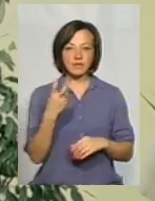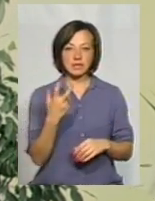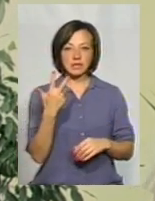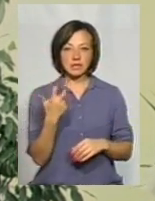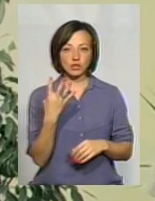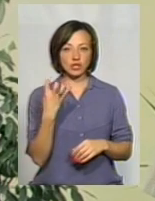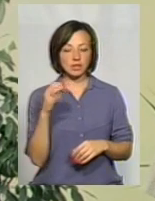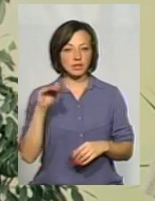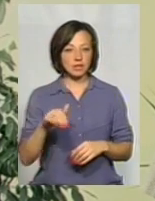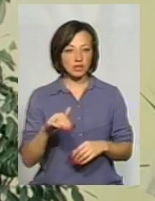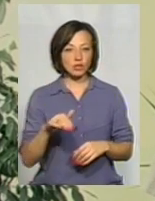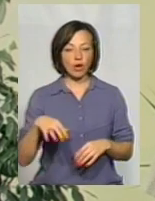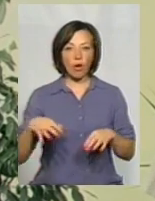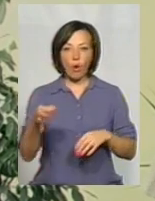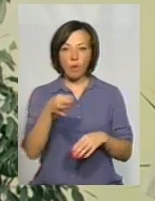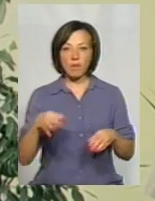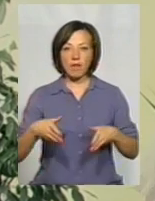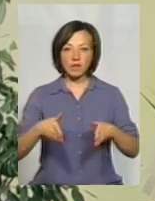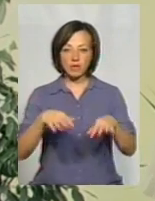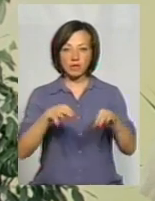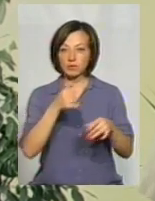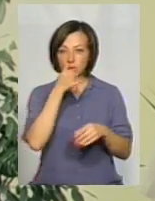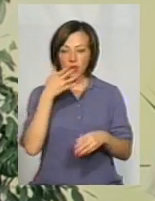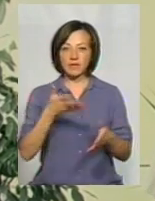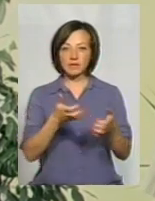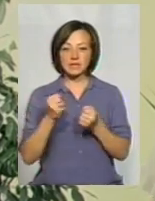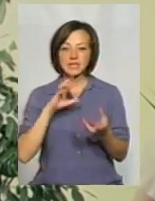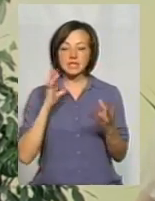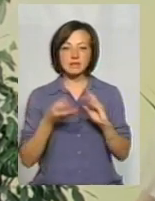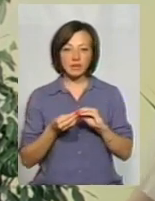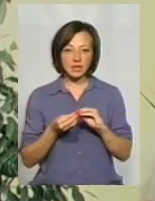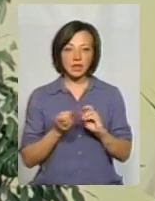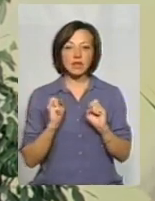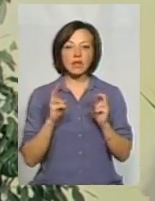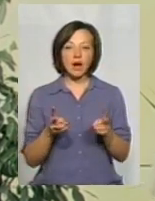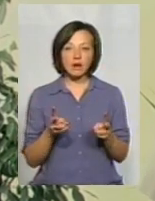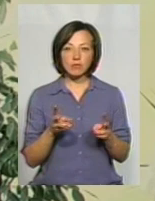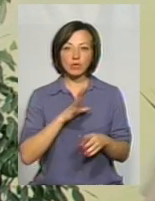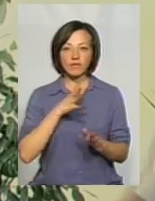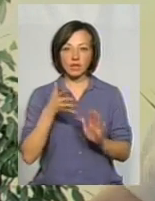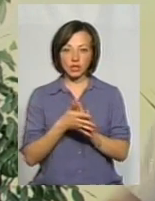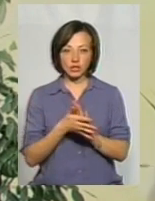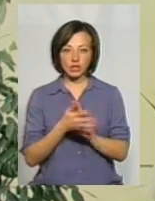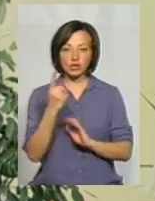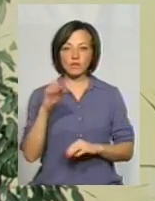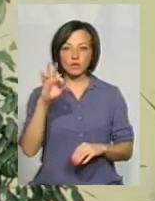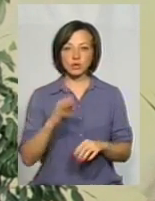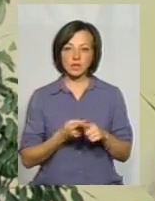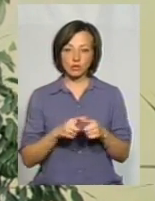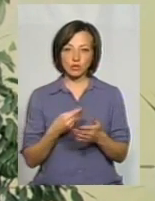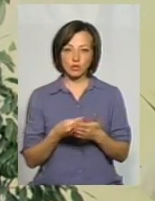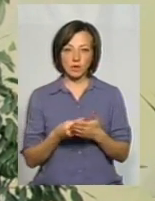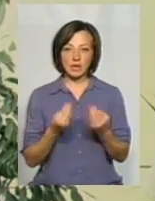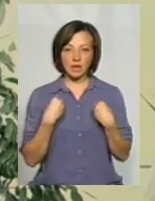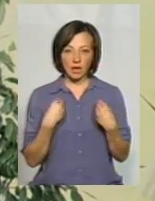300, 400 тисяч облафтодору, громади навіть не змогли отримати до кінця звіт, яким чином було витрачено 100% цієї суми. Тобто